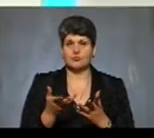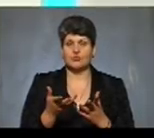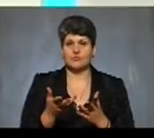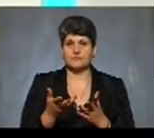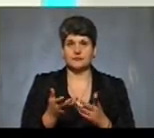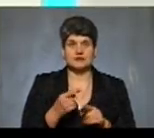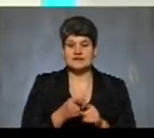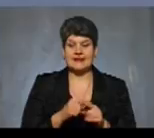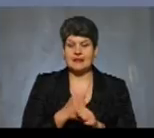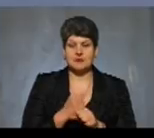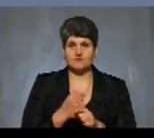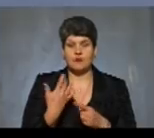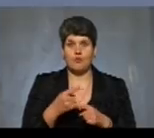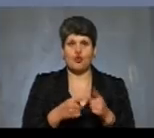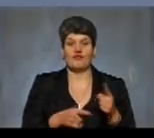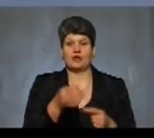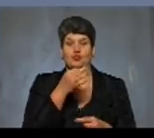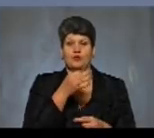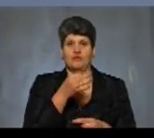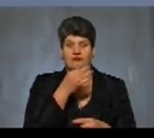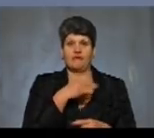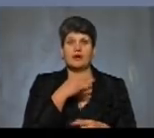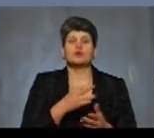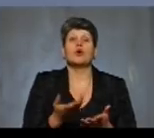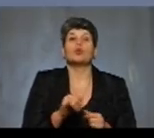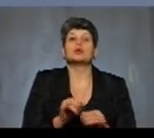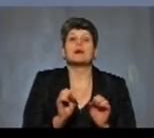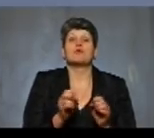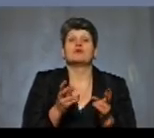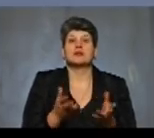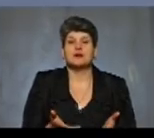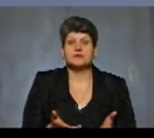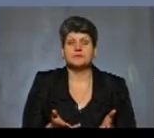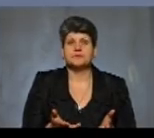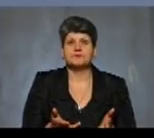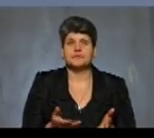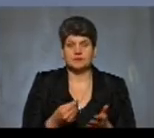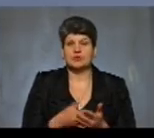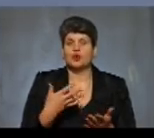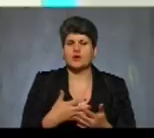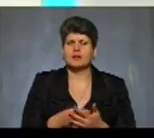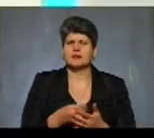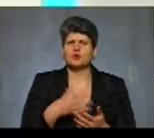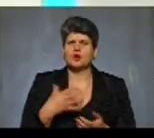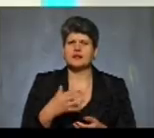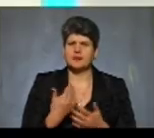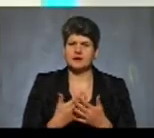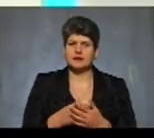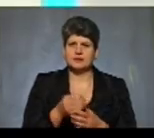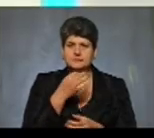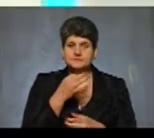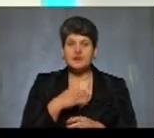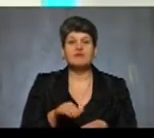ми наполовину вже використали, куди ми будемо повертати, чи тут передбачено, якщо ми говоримо про дороговартість і, напевно, ліка? Ну, знову ж таки,